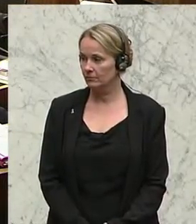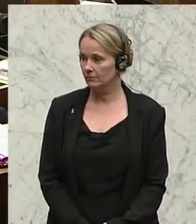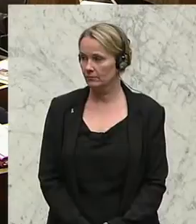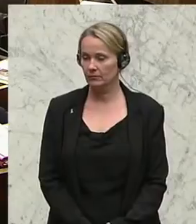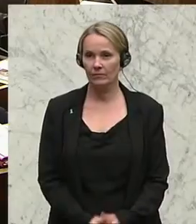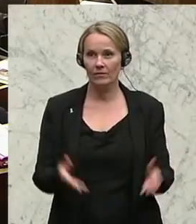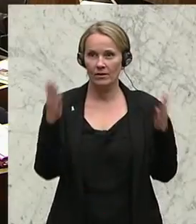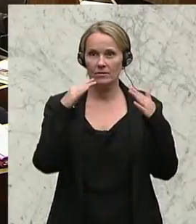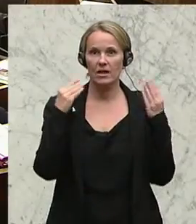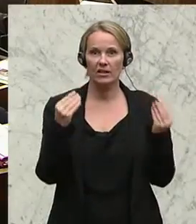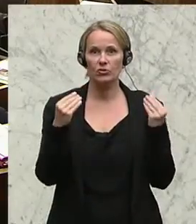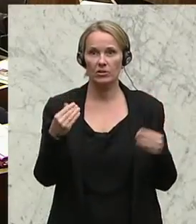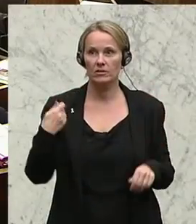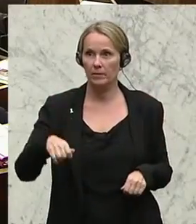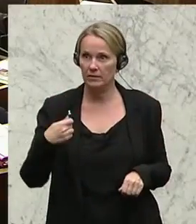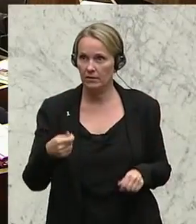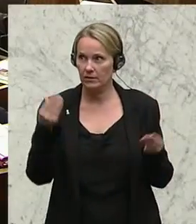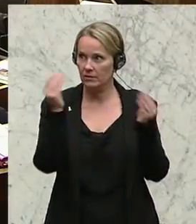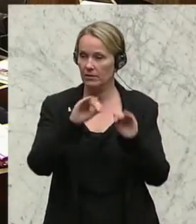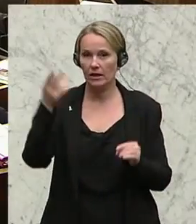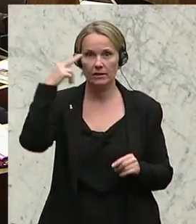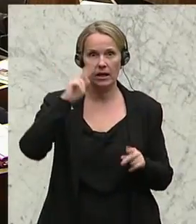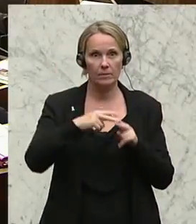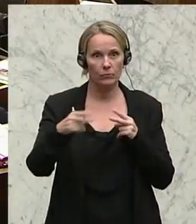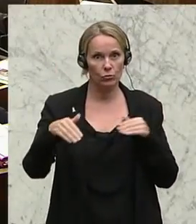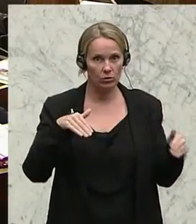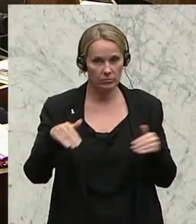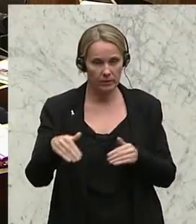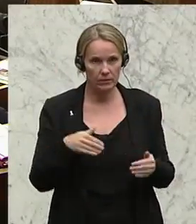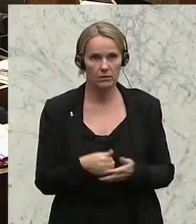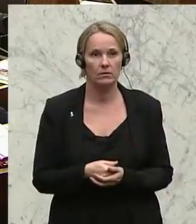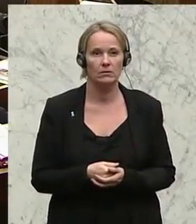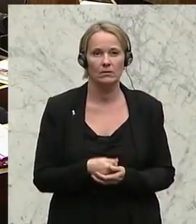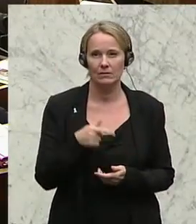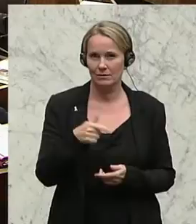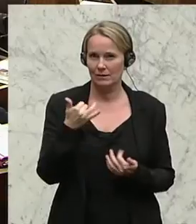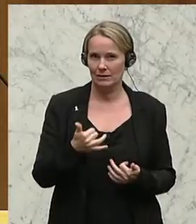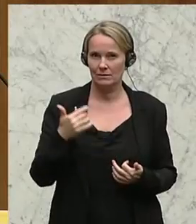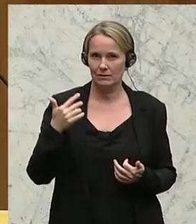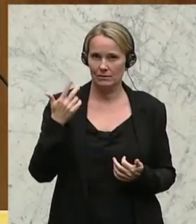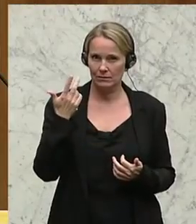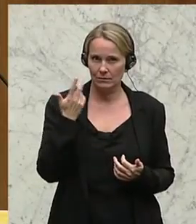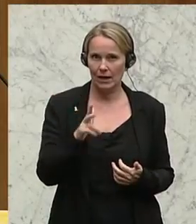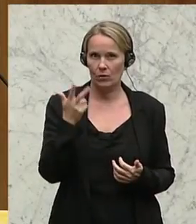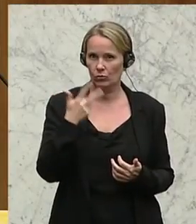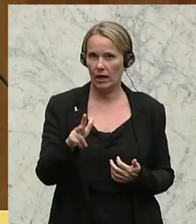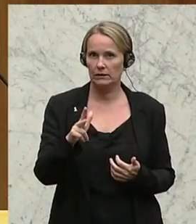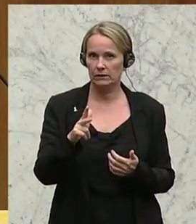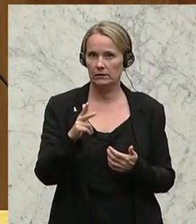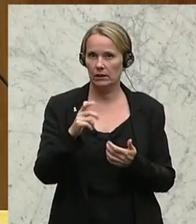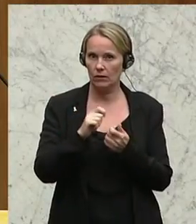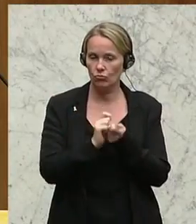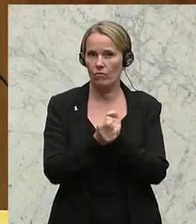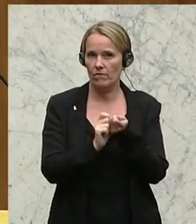Sehr geschätzter Herr Präsident, sehr geehrter Herr Bundesminister, mit der 33. Novelle zum